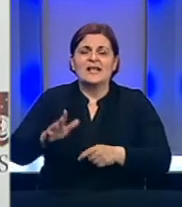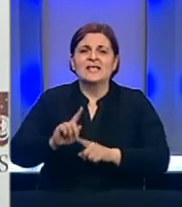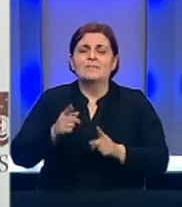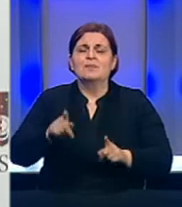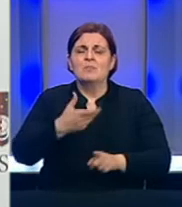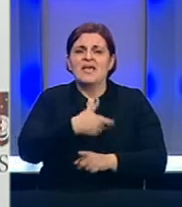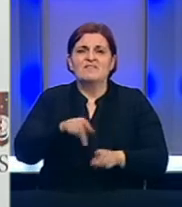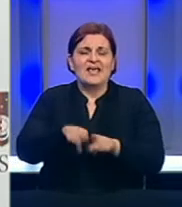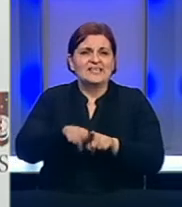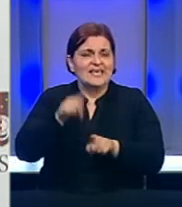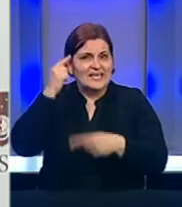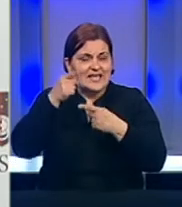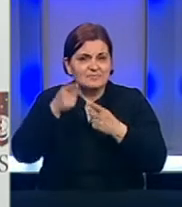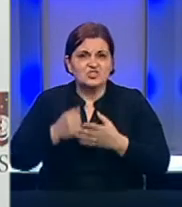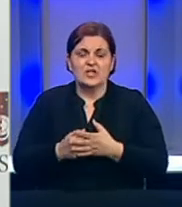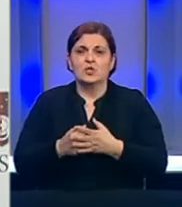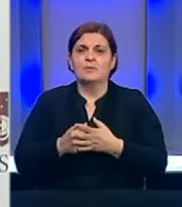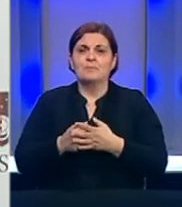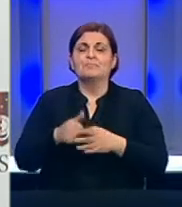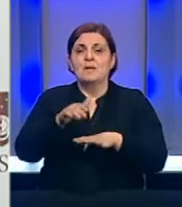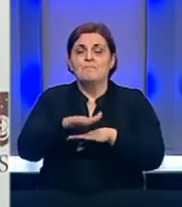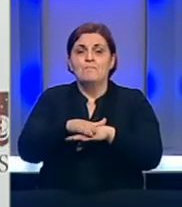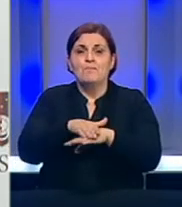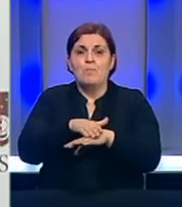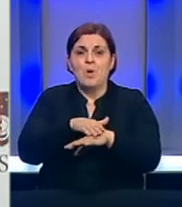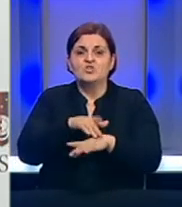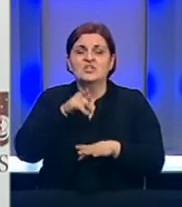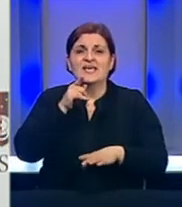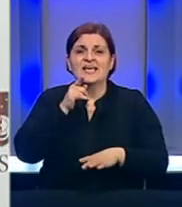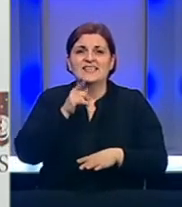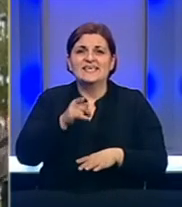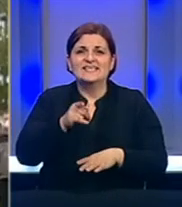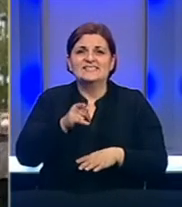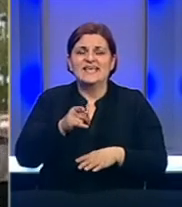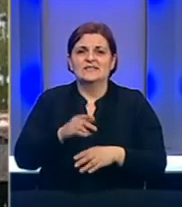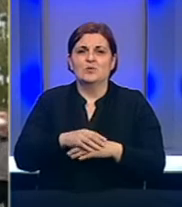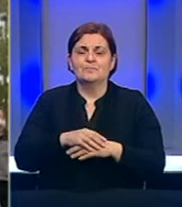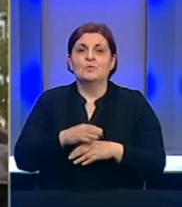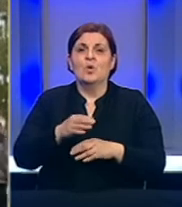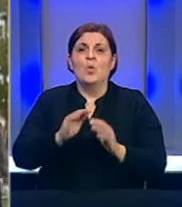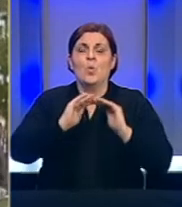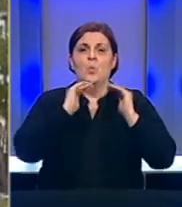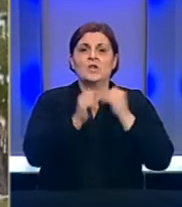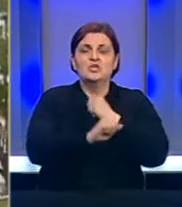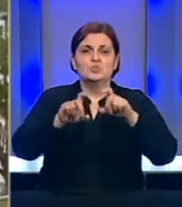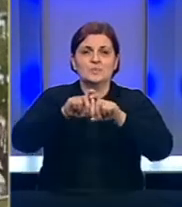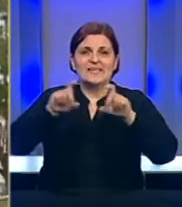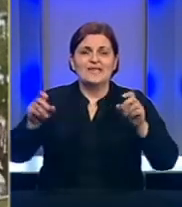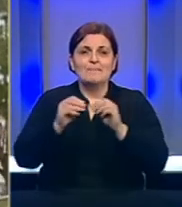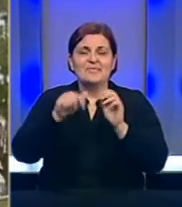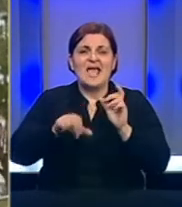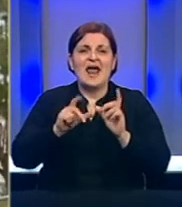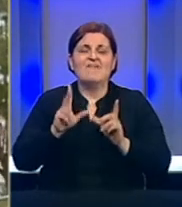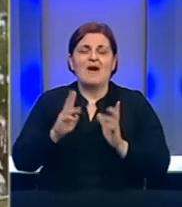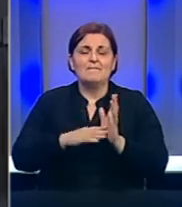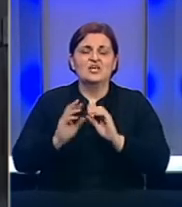Hrvatska također razmišlja, odnosno kreće sa tim jednim planom. U karantenu studenskih domova u Bjelavama